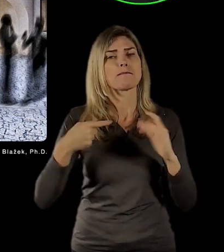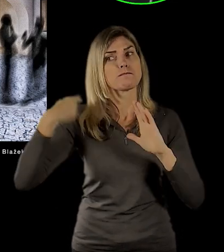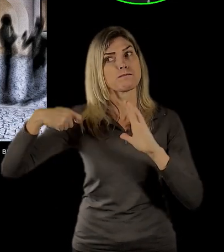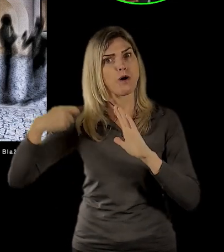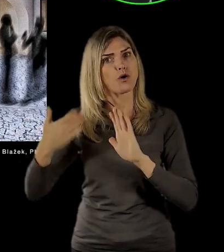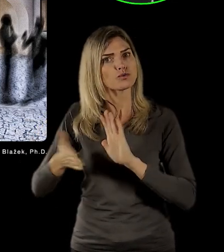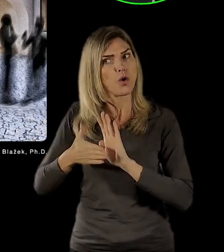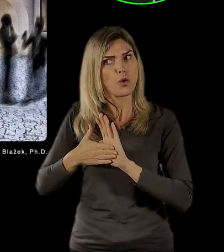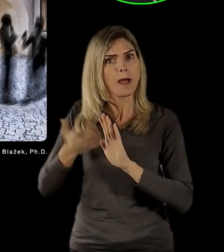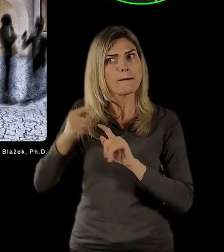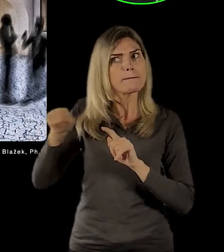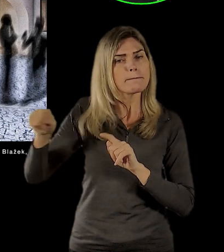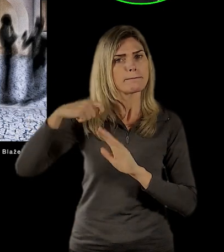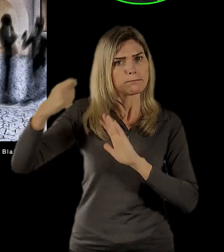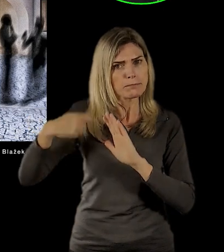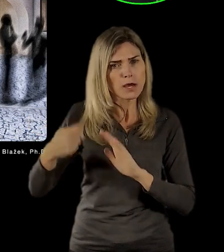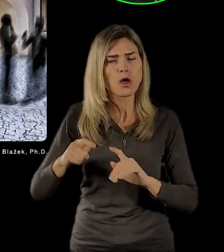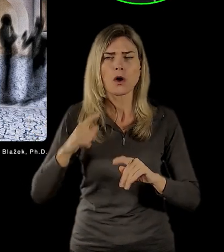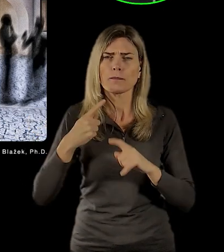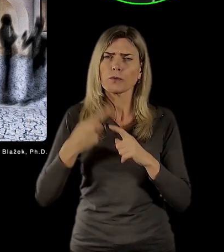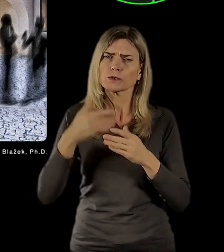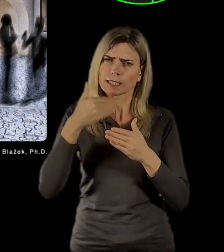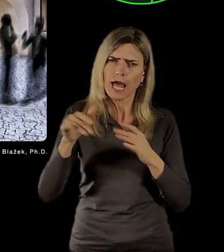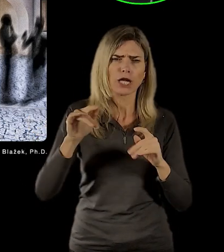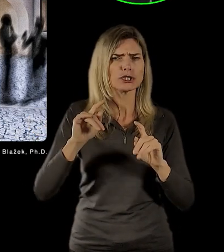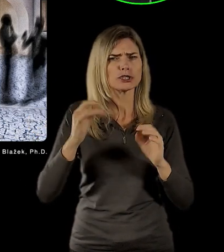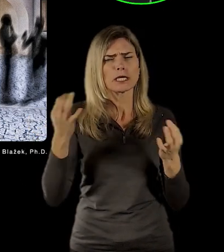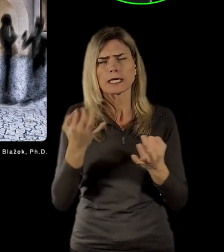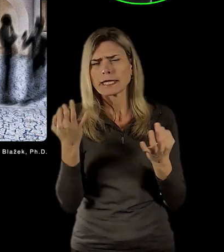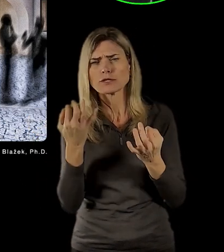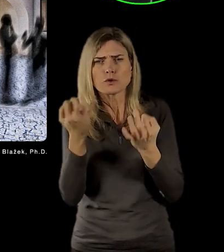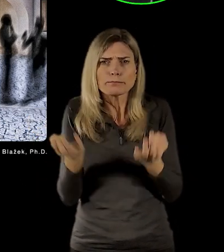samozřejmě nějakých druhotných předmětů, případně